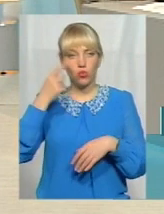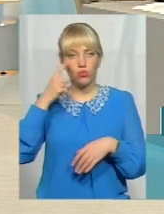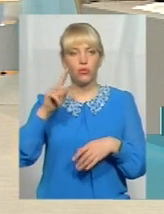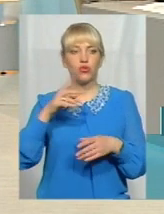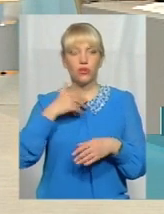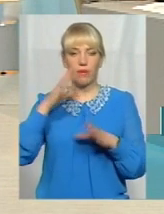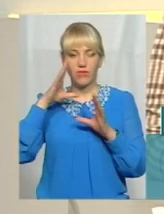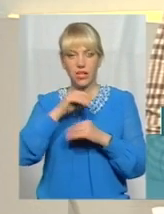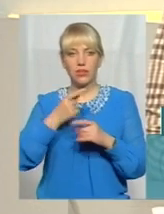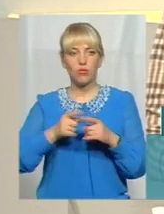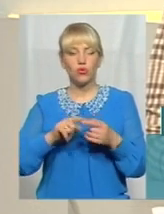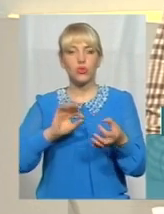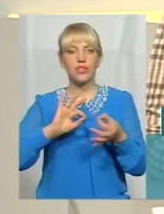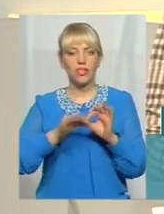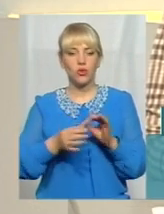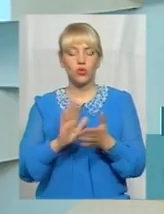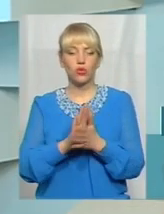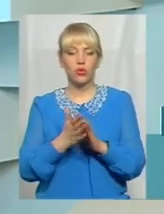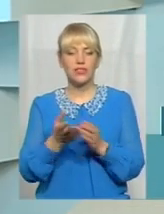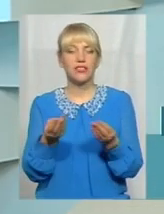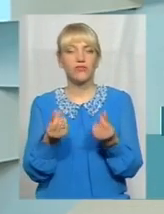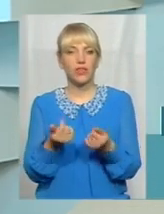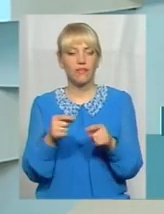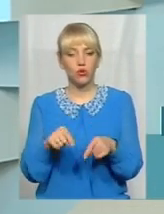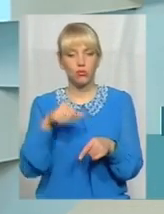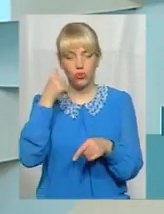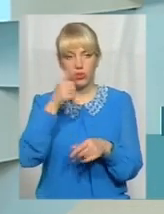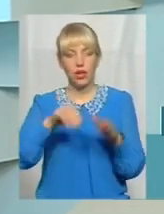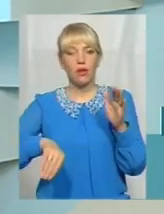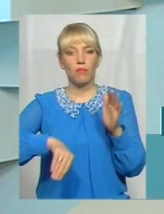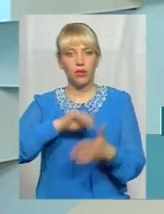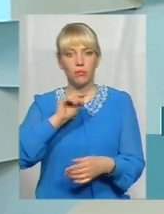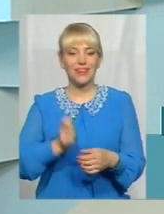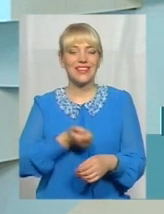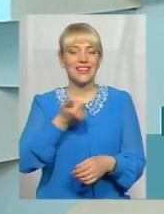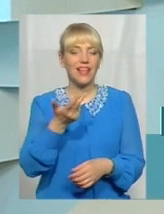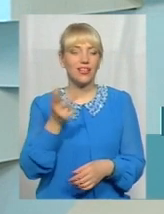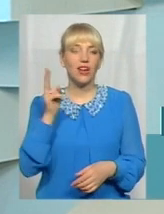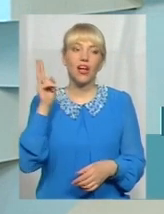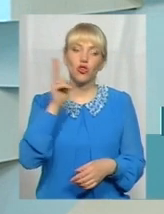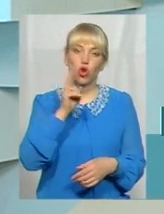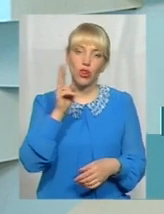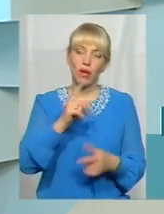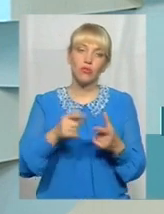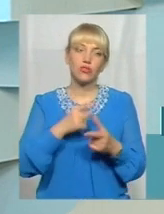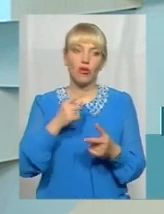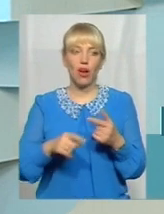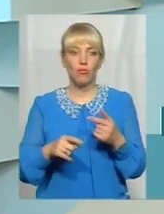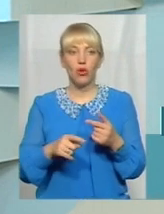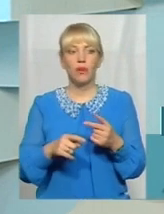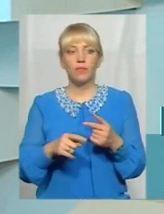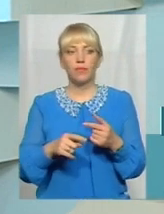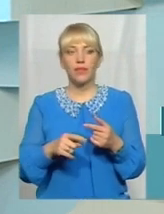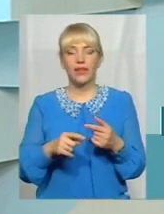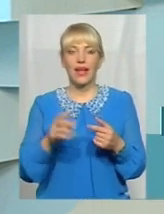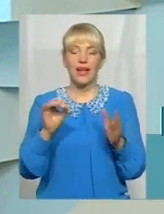складну ситуацію з фінансами в цьому році, придбати деякі тролейбуси, або тролейбуси з автономним ходом, або